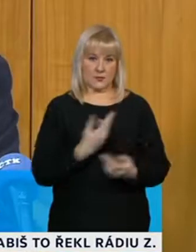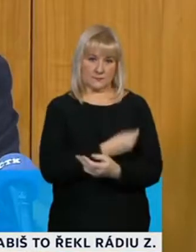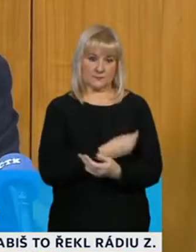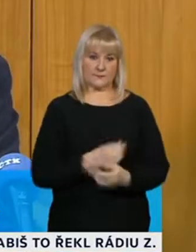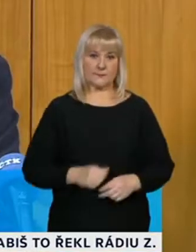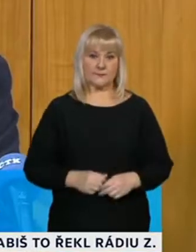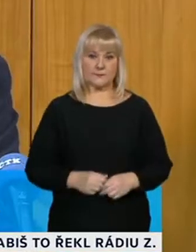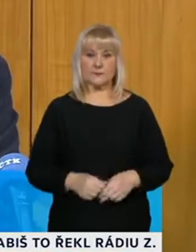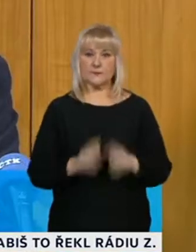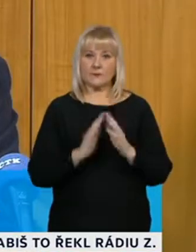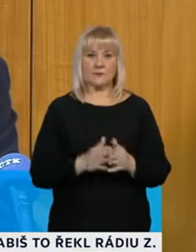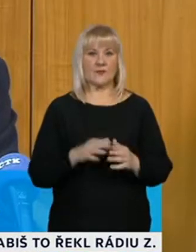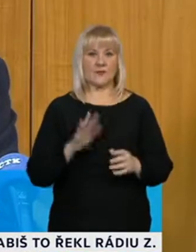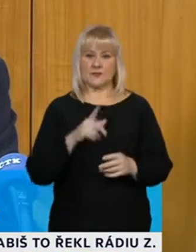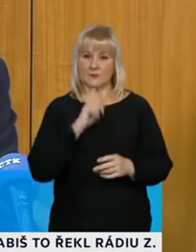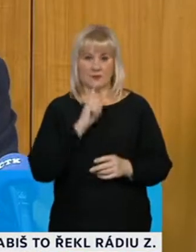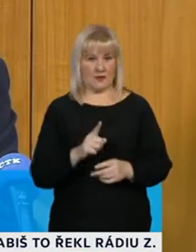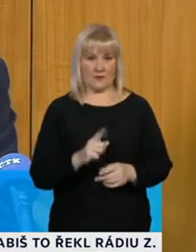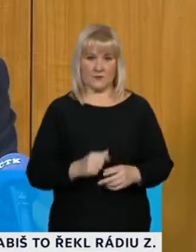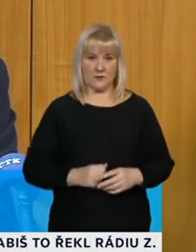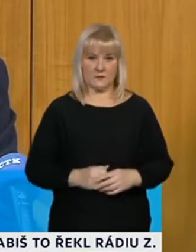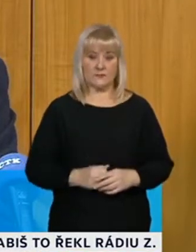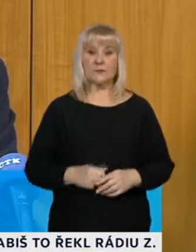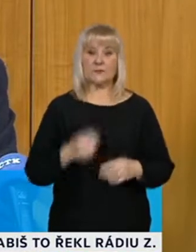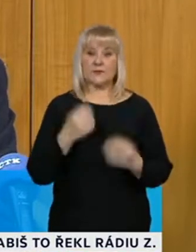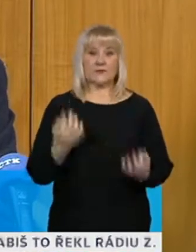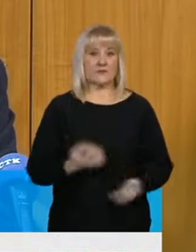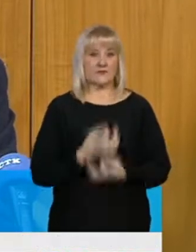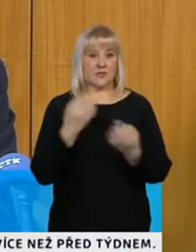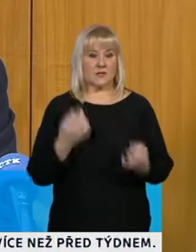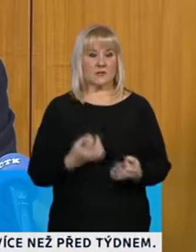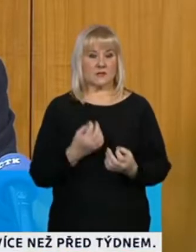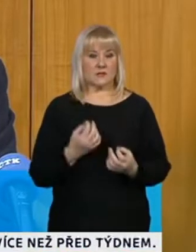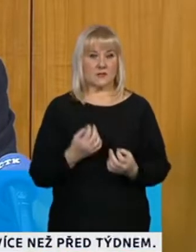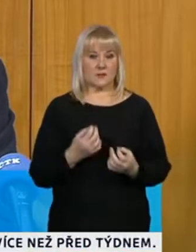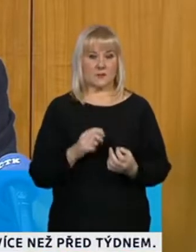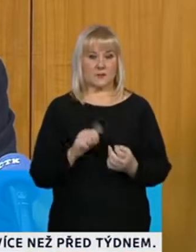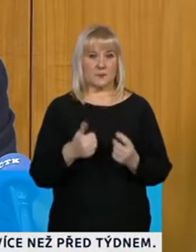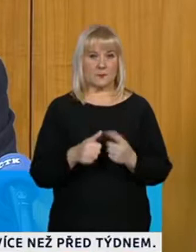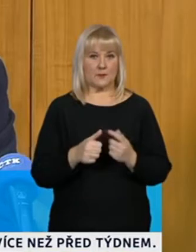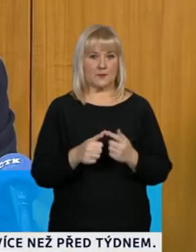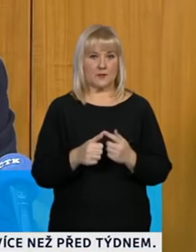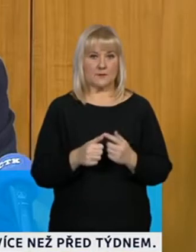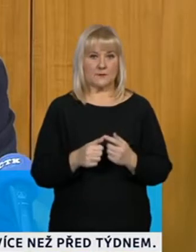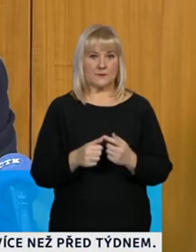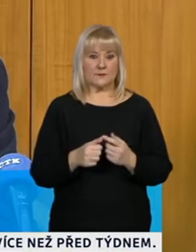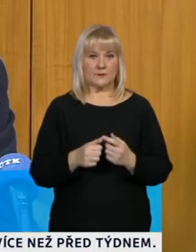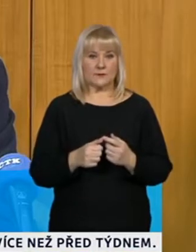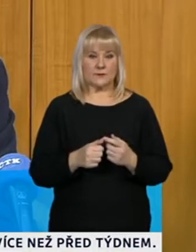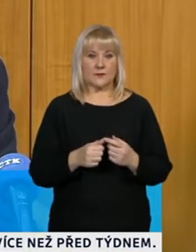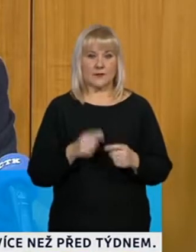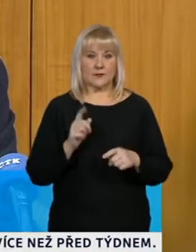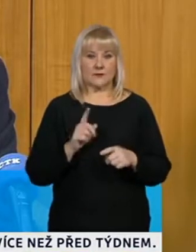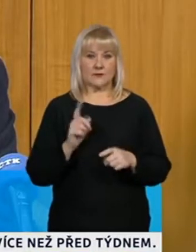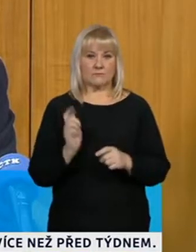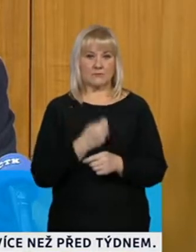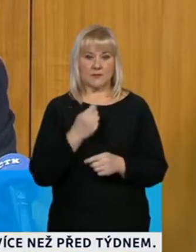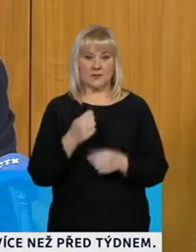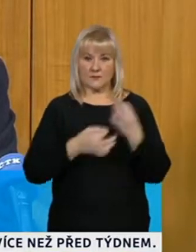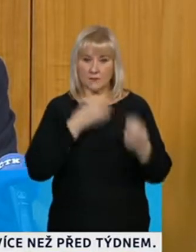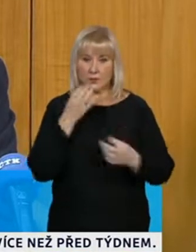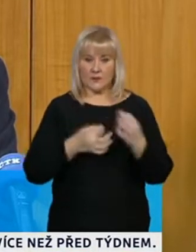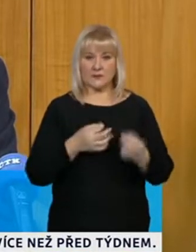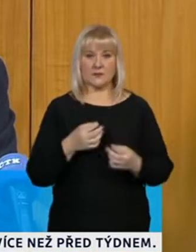Prosím, to není pravda. Pokud se týká těch prvních dezinformací, to znamená, že